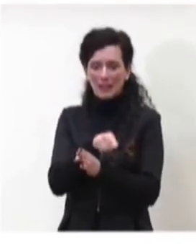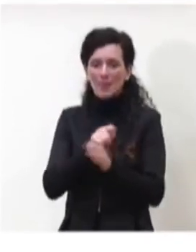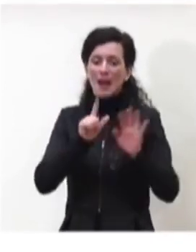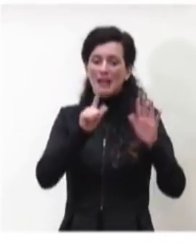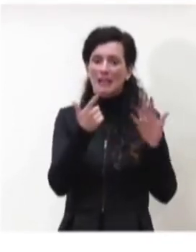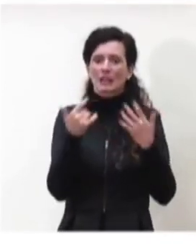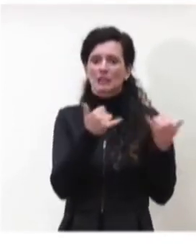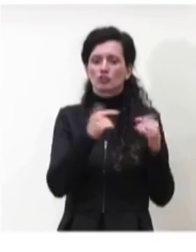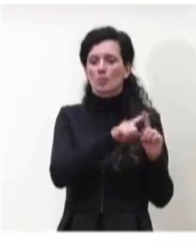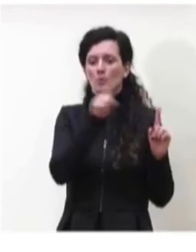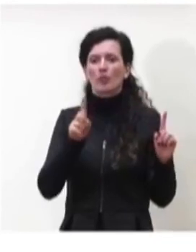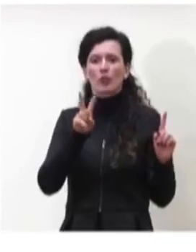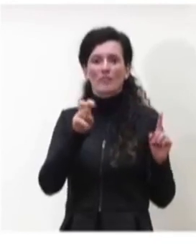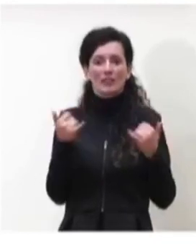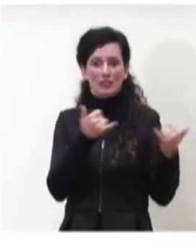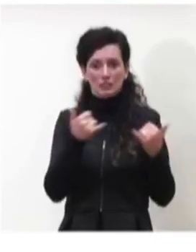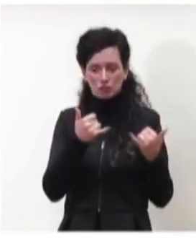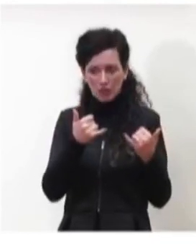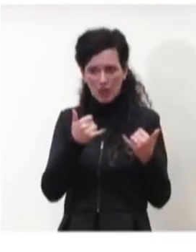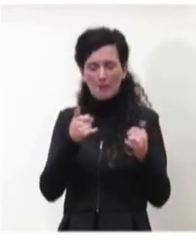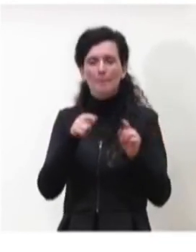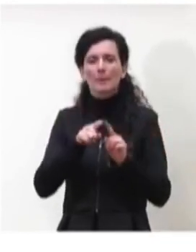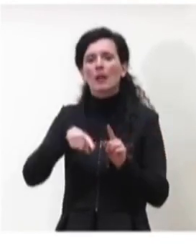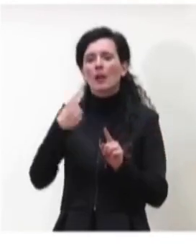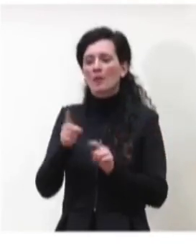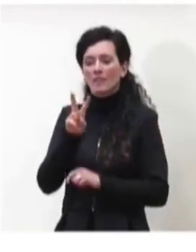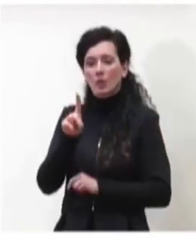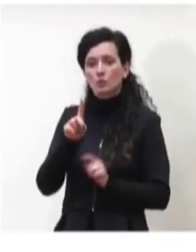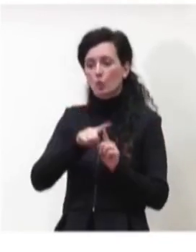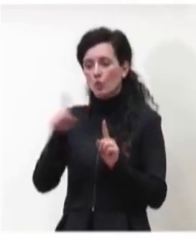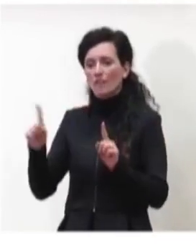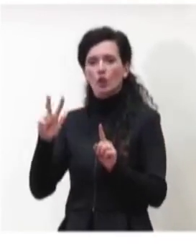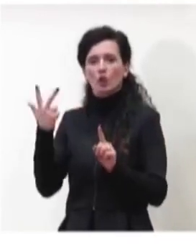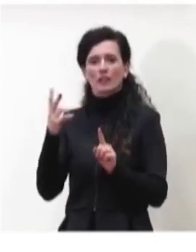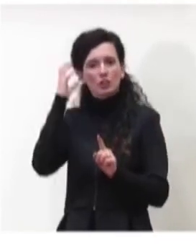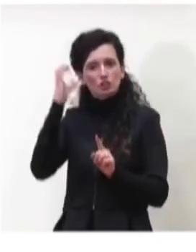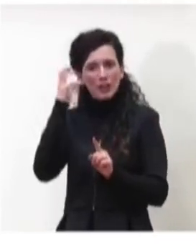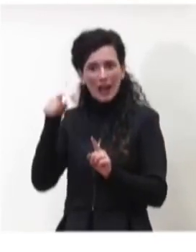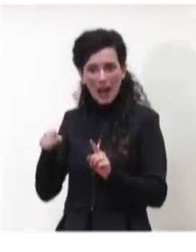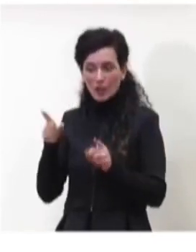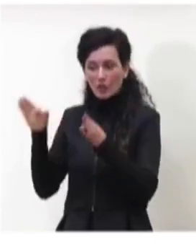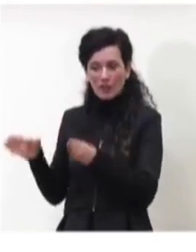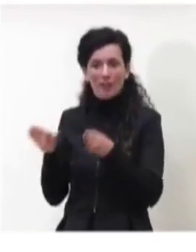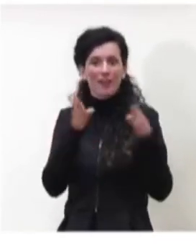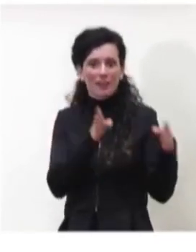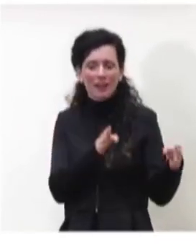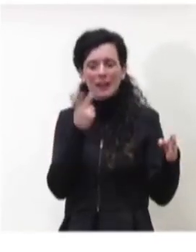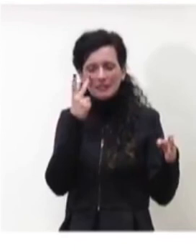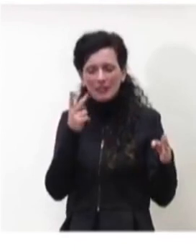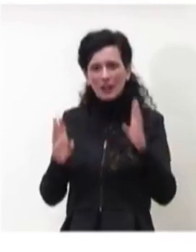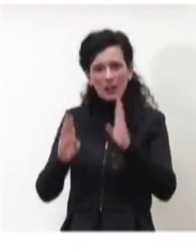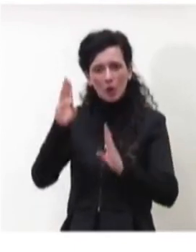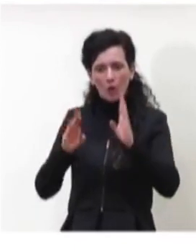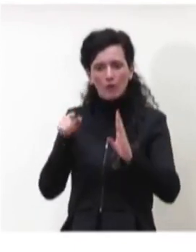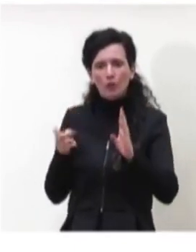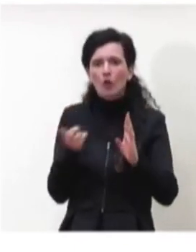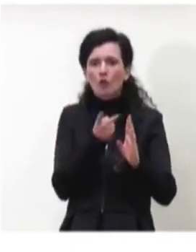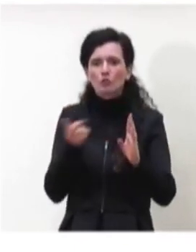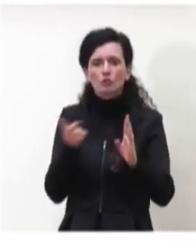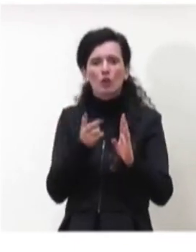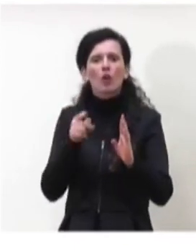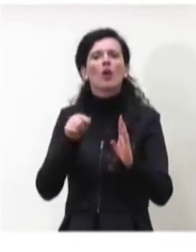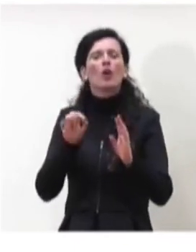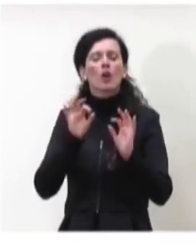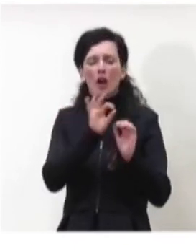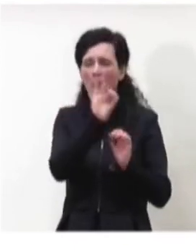fino al 20 dicembre versus dal 21 al 3 gennaio e vedete che sostanzialmente c'è una decrescita in